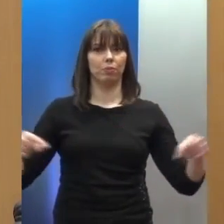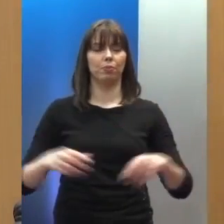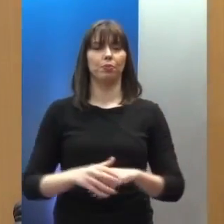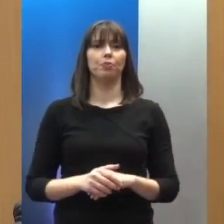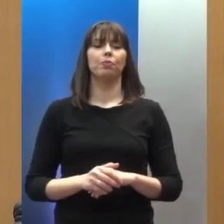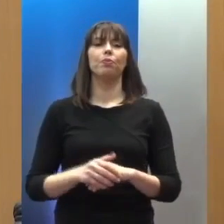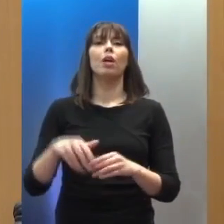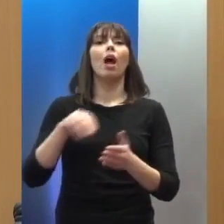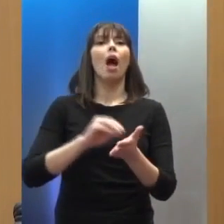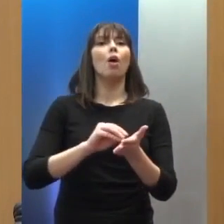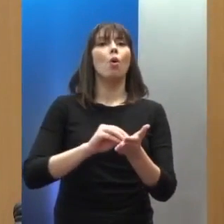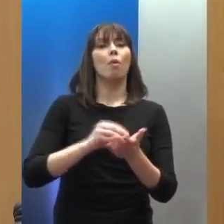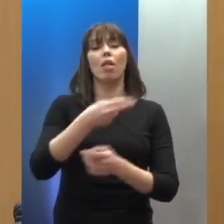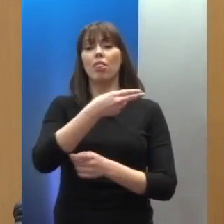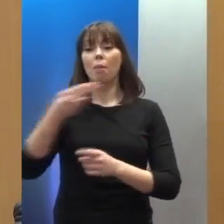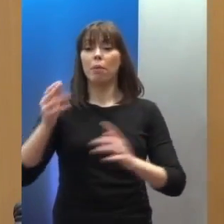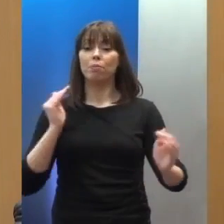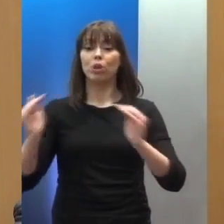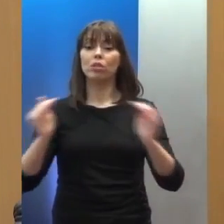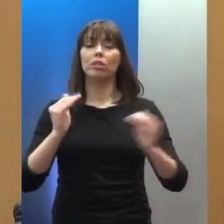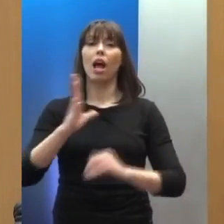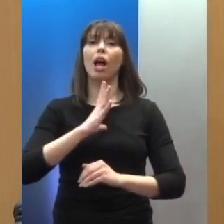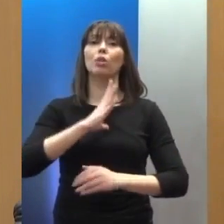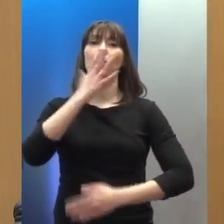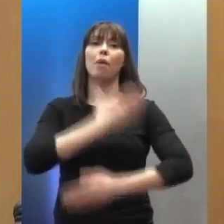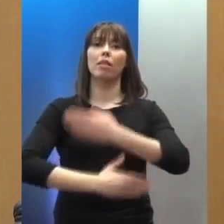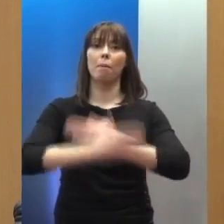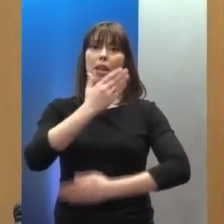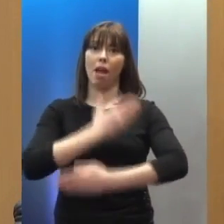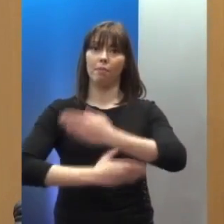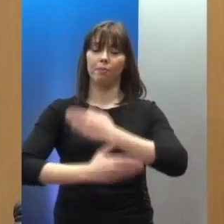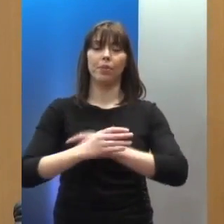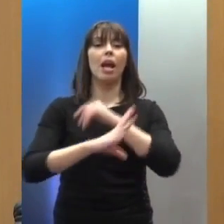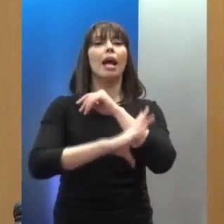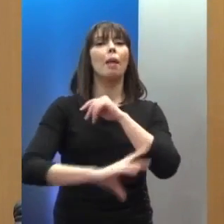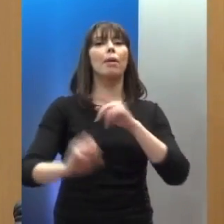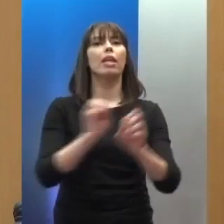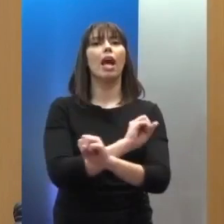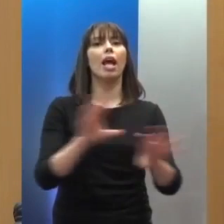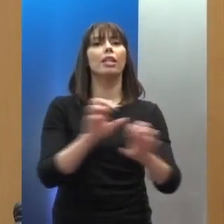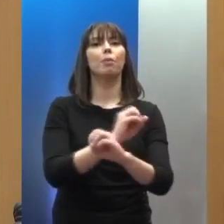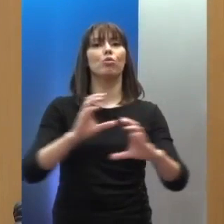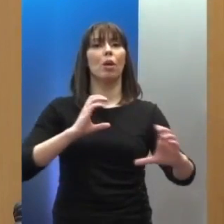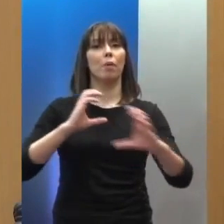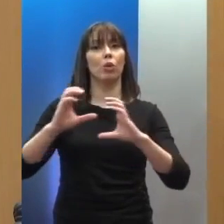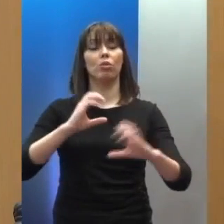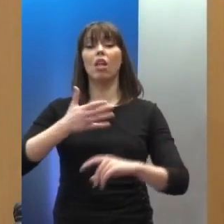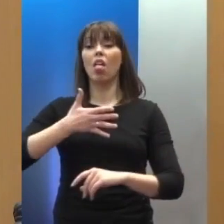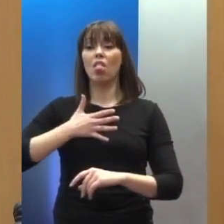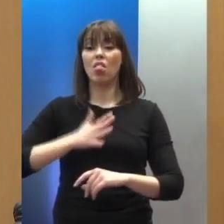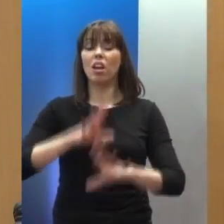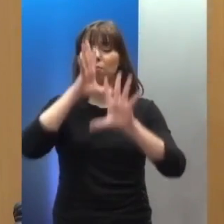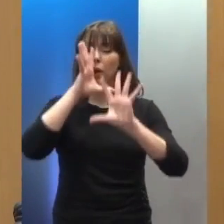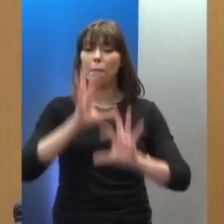αφορά στη θεματική προστασία ΑΜΕΑ, η Γενική Γραμματεία Ενημέρωσης και Επικοινωνίας αποσκοπεί στη μέγιστη δυνατή